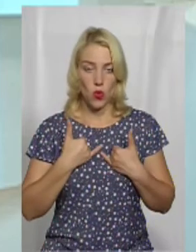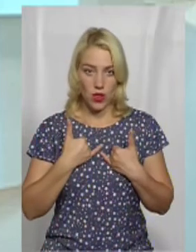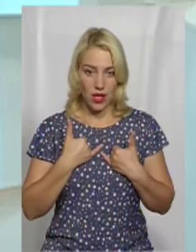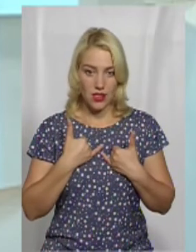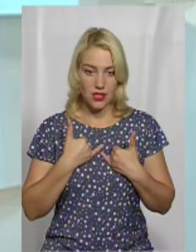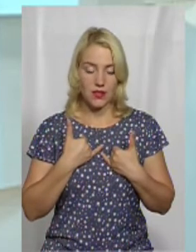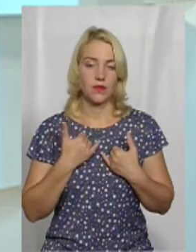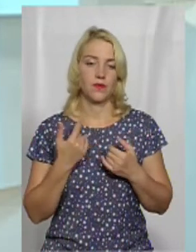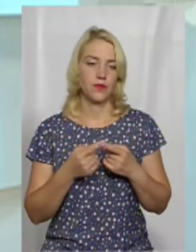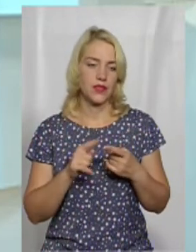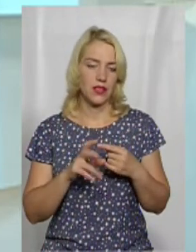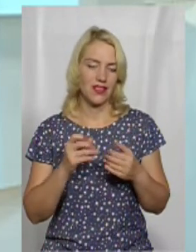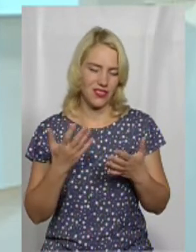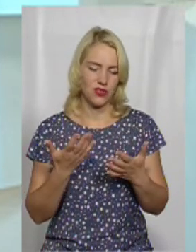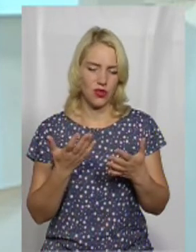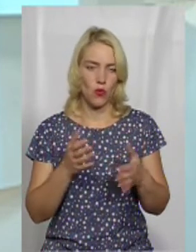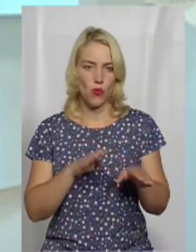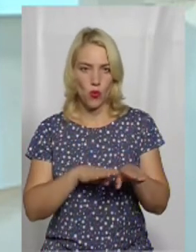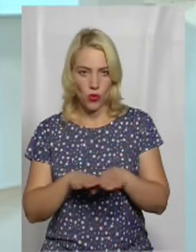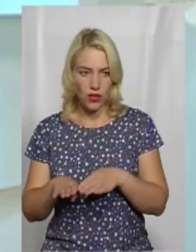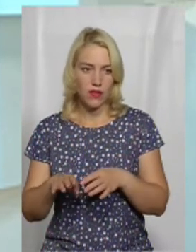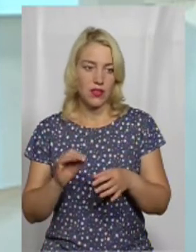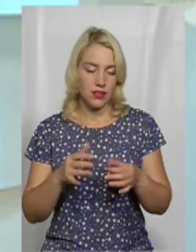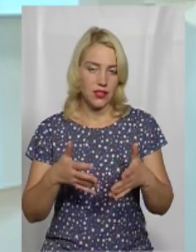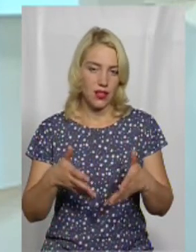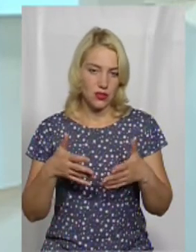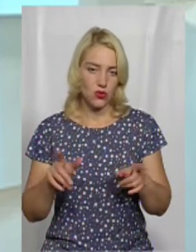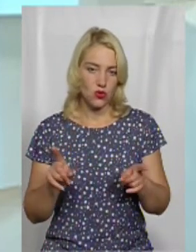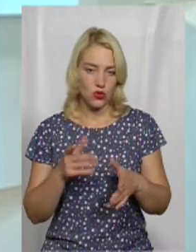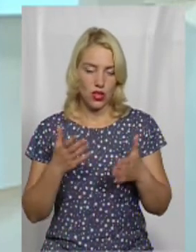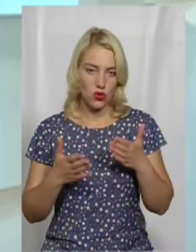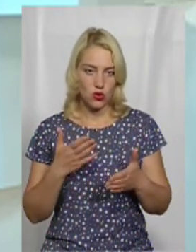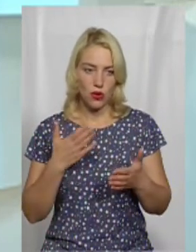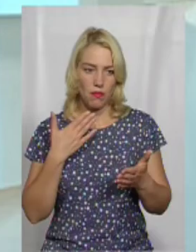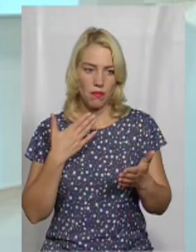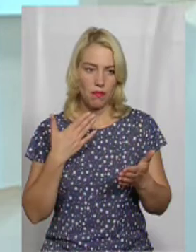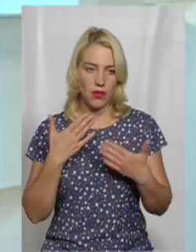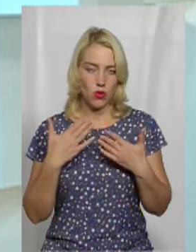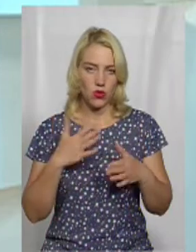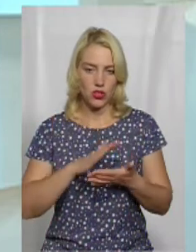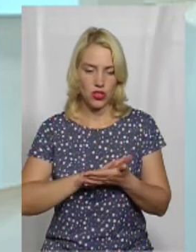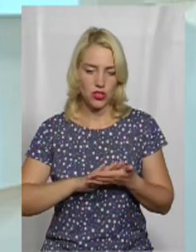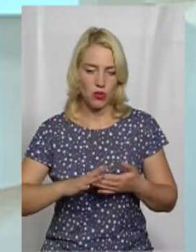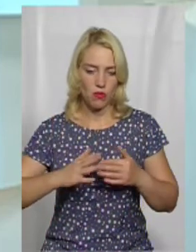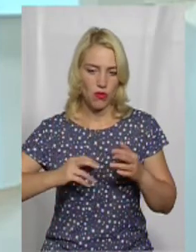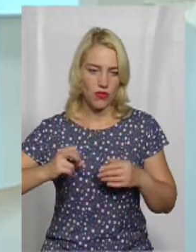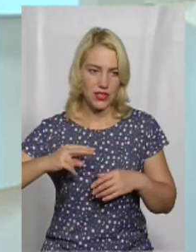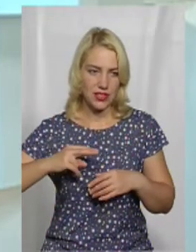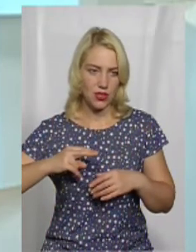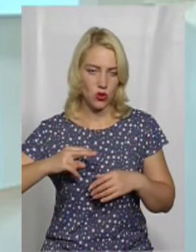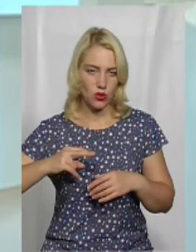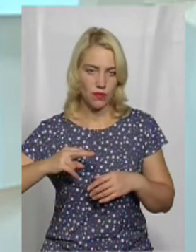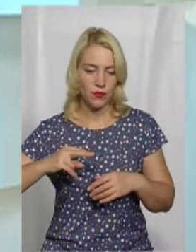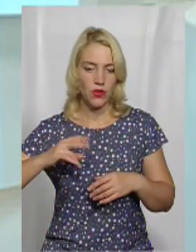теж дуже ще на якомусь завитковому рівні. І ну ясно, що якщо підходити суто професійно, отак от сухо